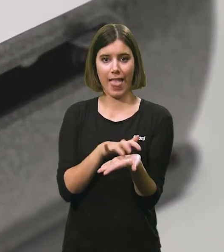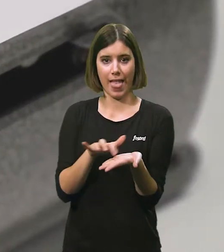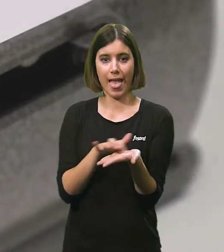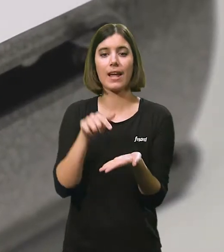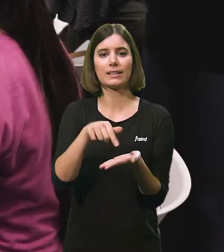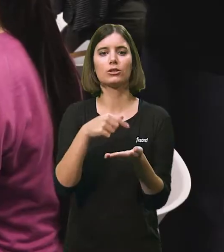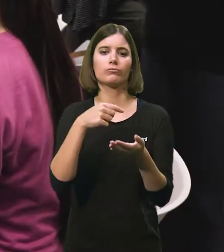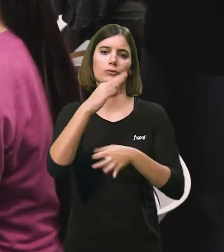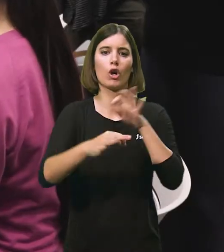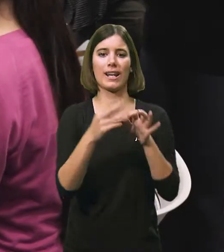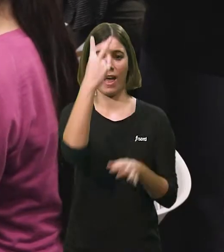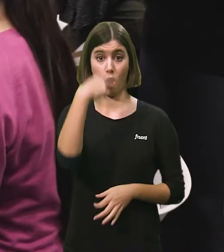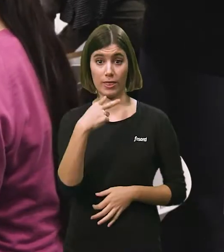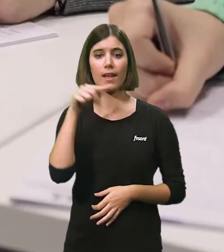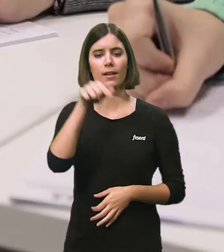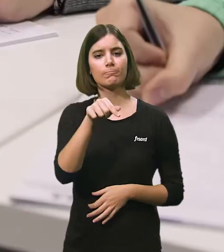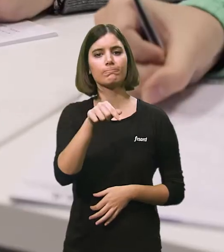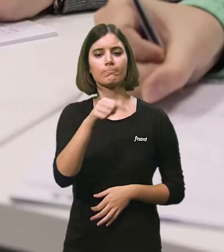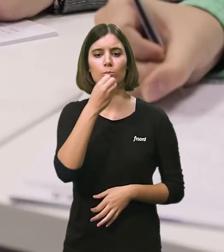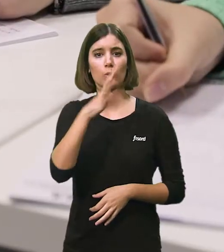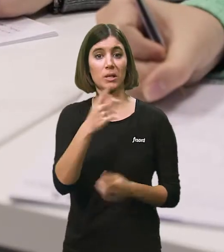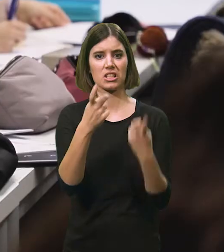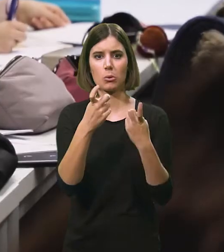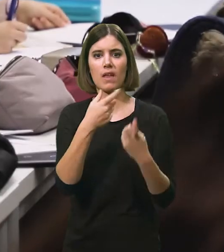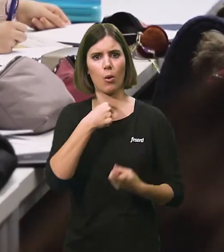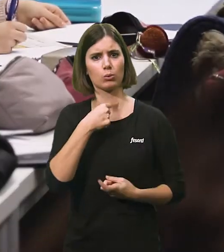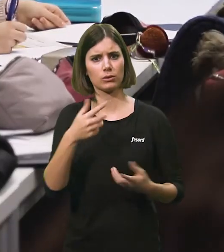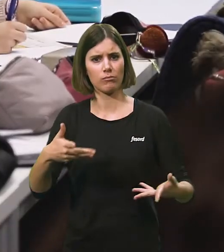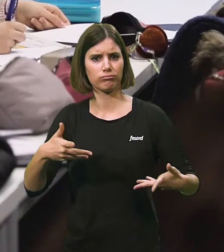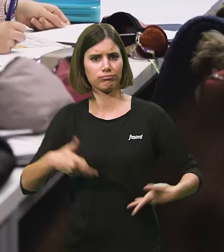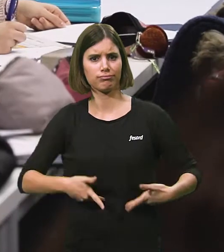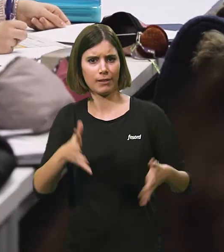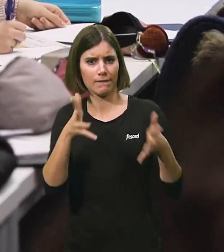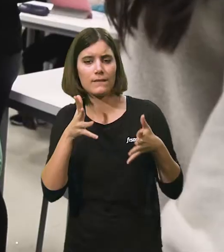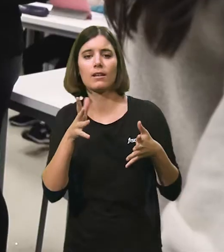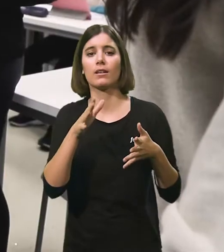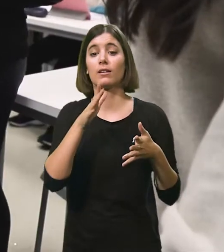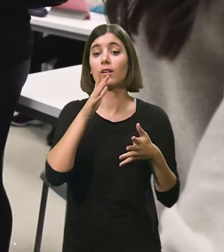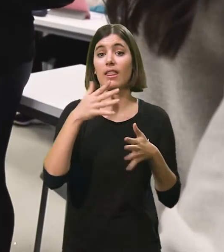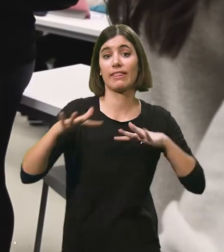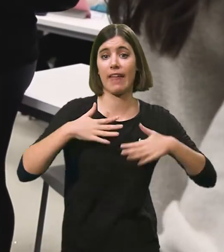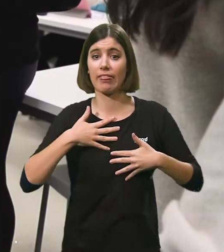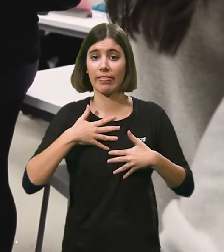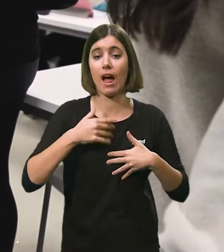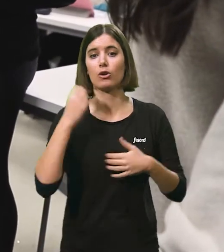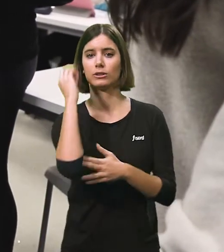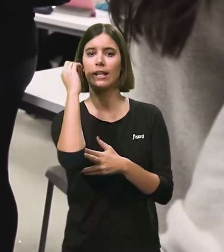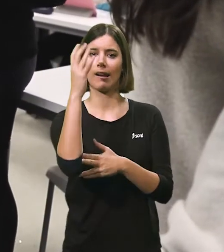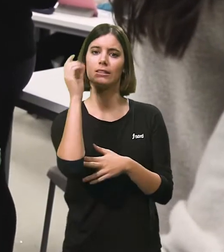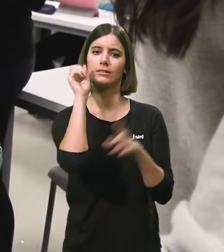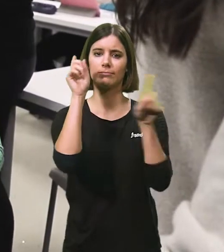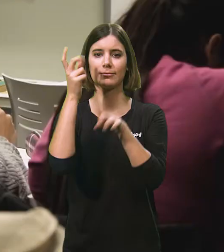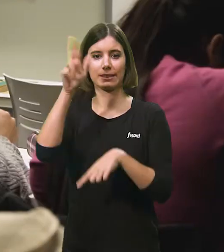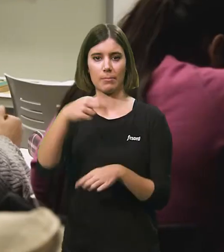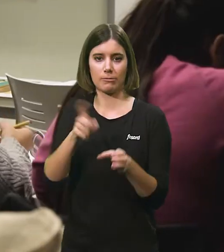Braille, organitzat per la ONCE, va tindre una gran acollida per part dels estudiants. Actes musicals, dansa i xerrades educatives també